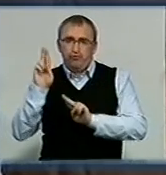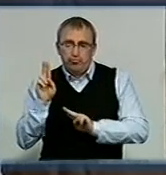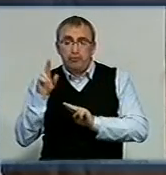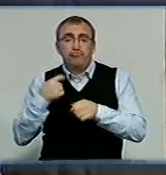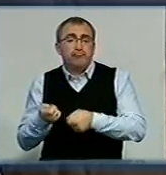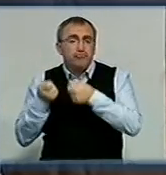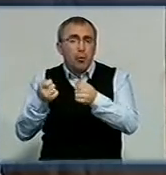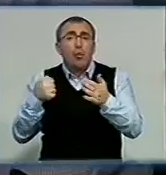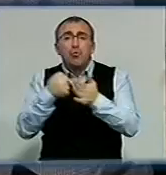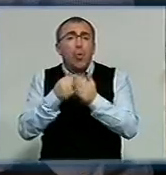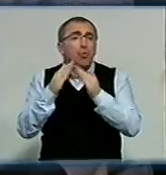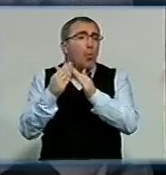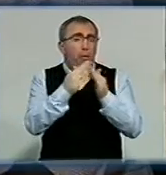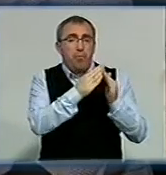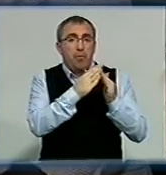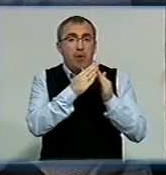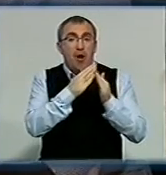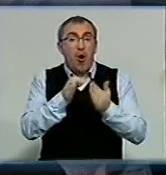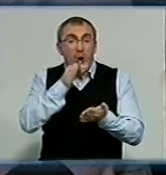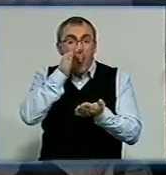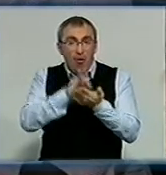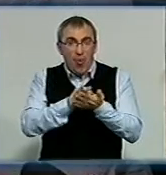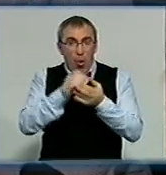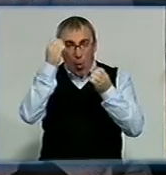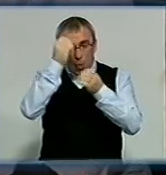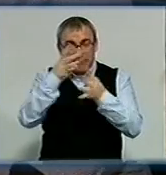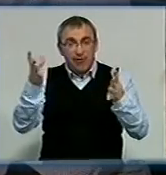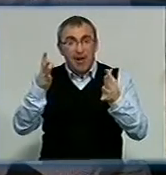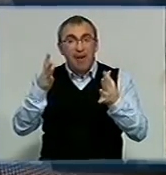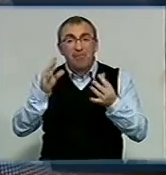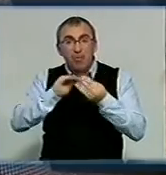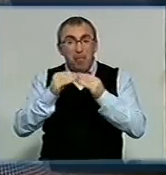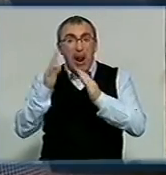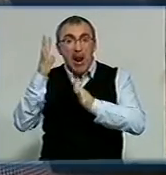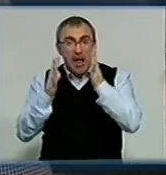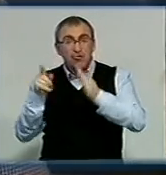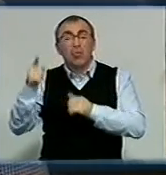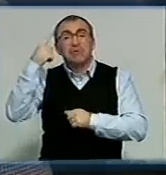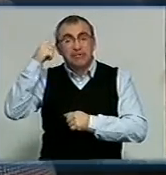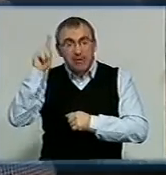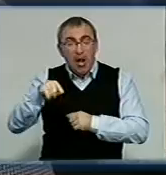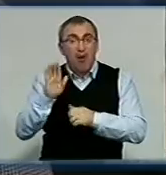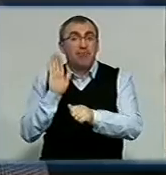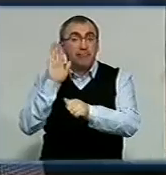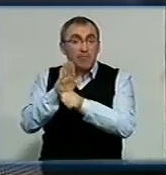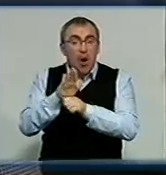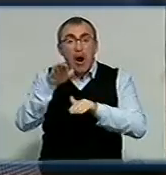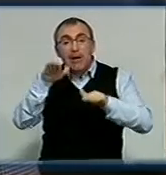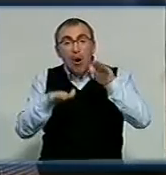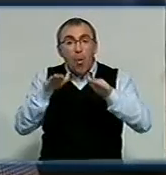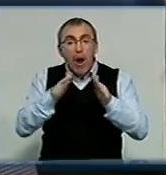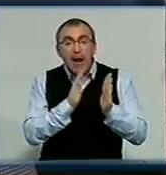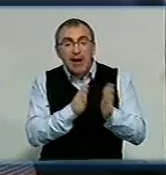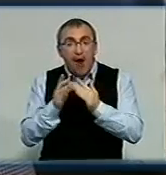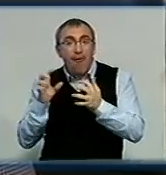у домівках і все. У департаменті освіти про скарги з села Лісного знають. Каже, що необхідні розпорядження щодо врегулювання графіку роботи